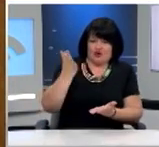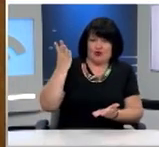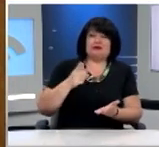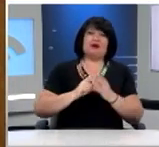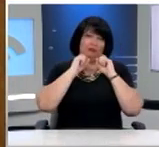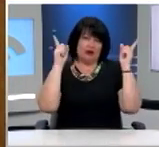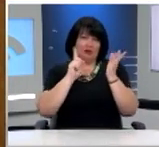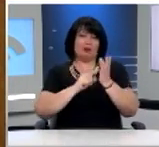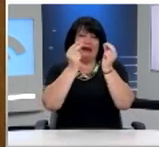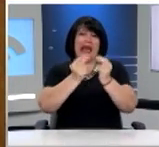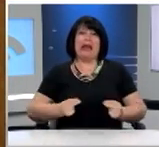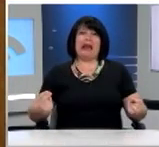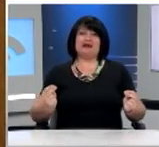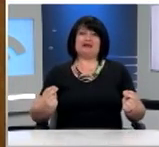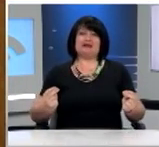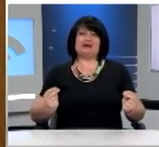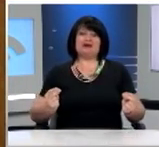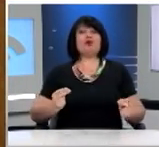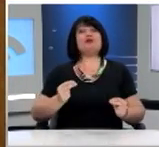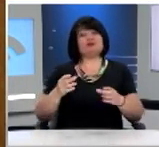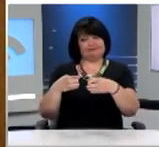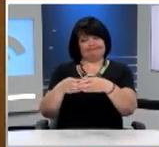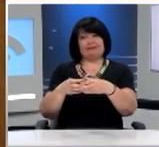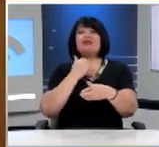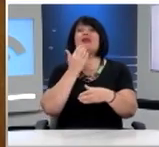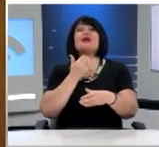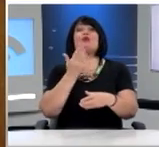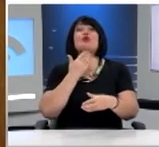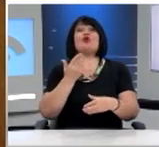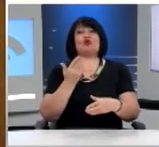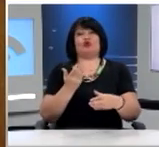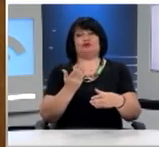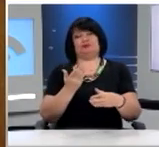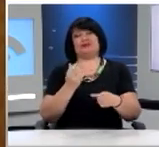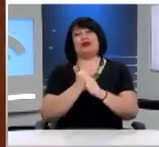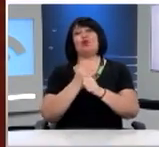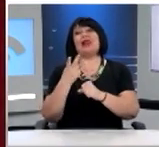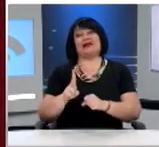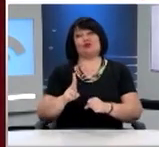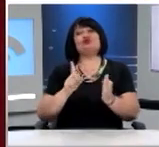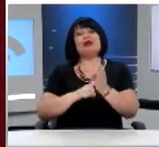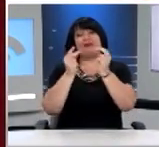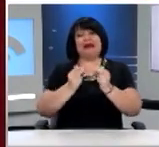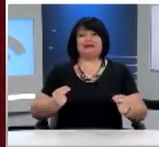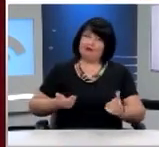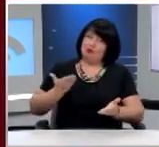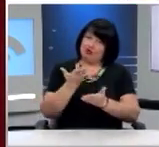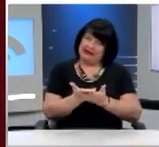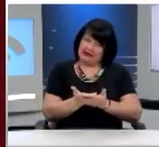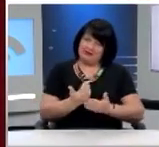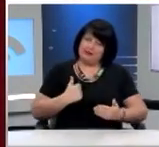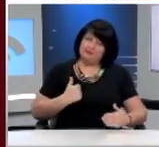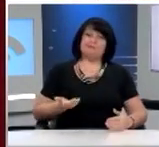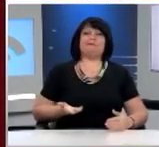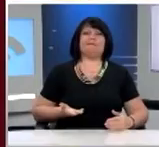λύση για όσους και όσες εξ αυτών δεν μπορούν να ανταποκριφούν στα καφήκοντά τους. Οι συνάβελφοί μου πρότειναν επίσης την